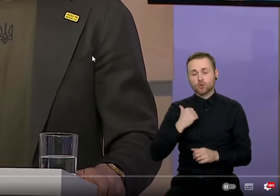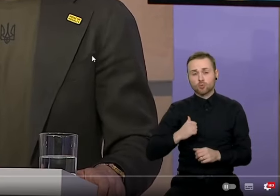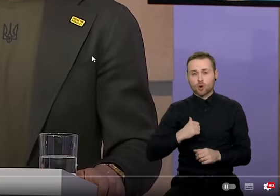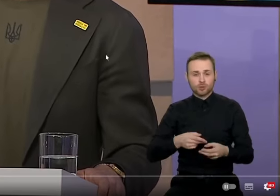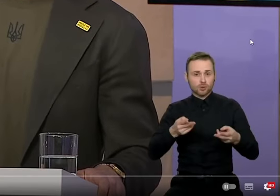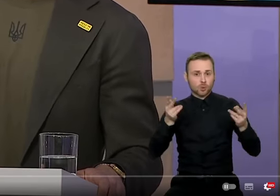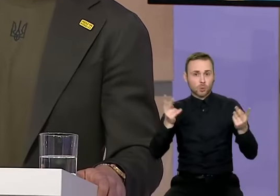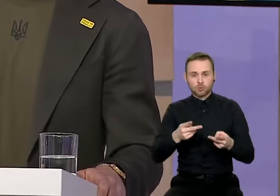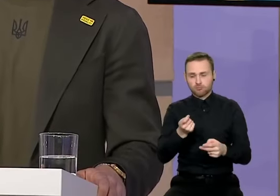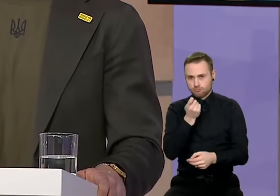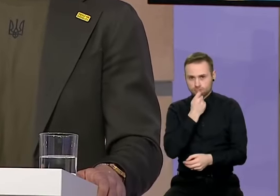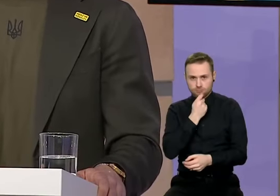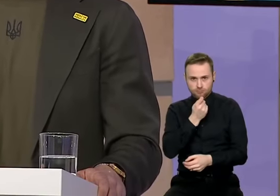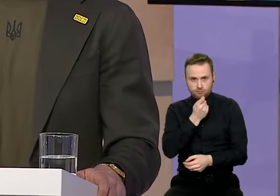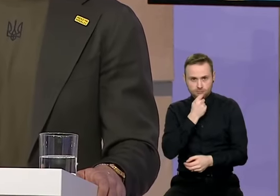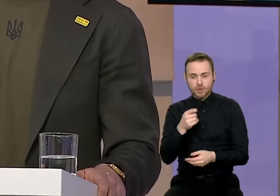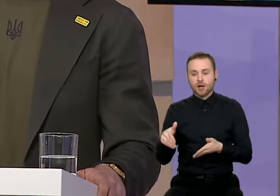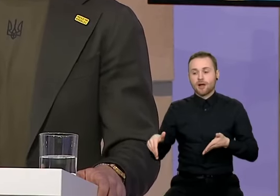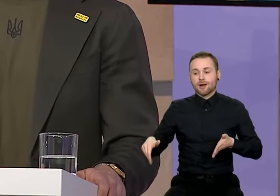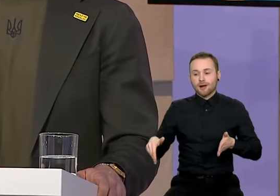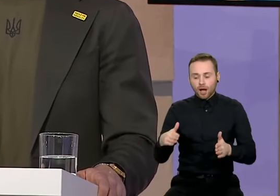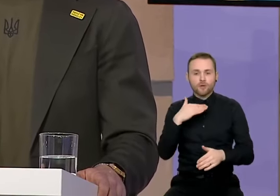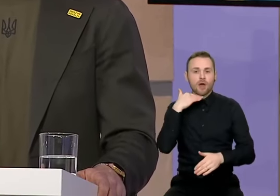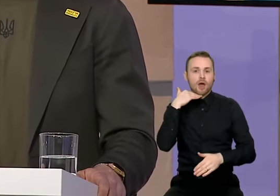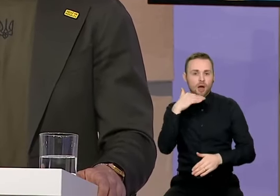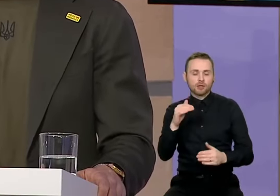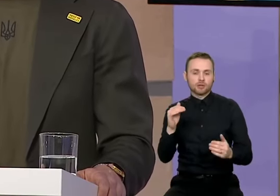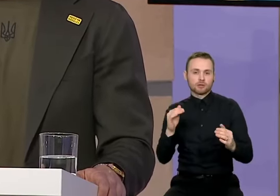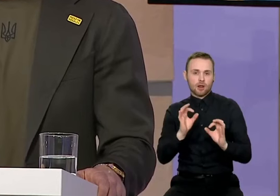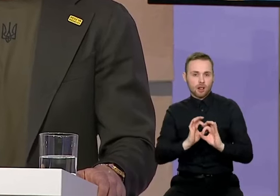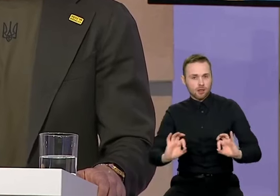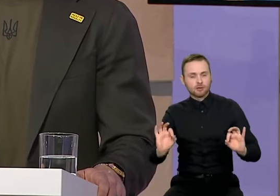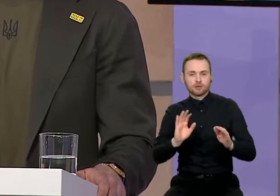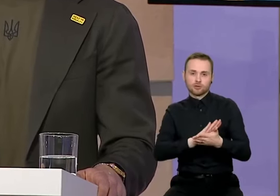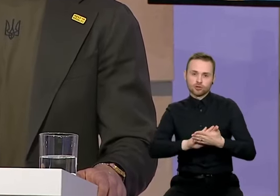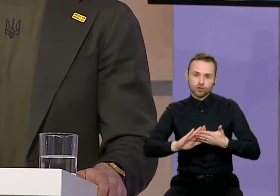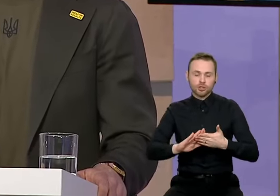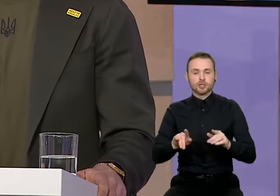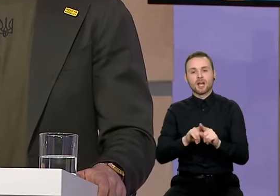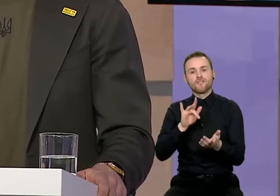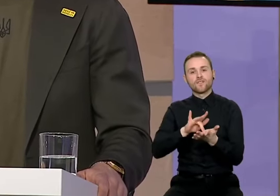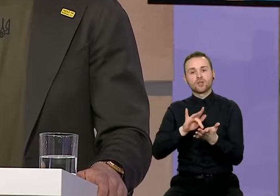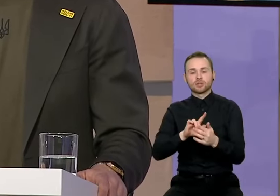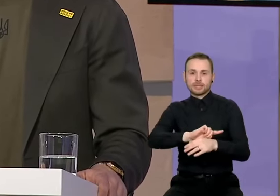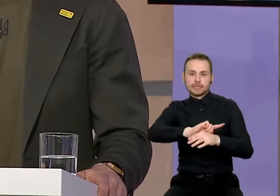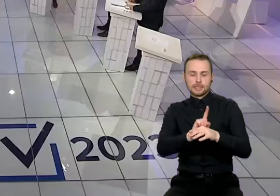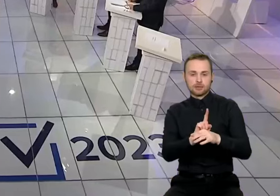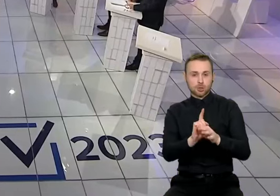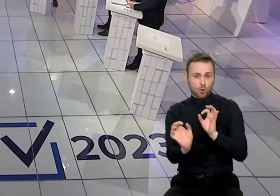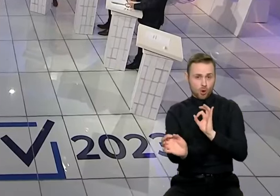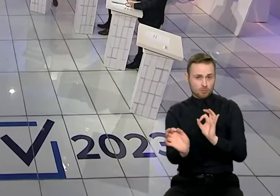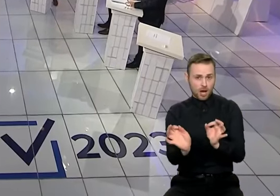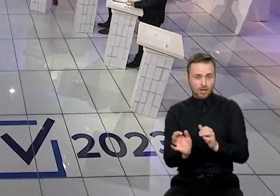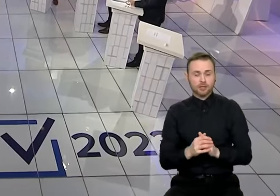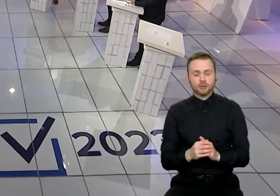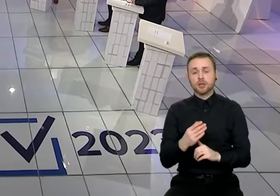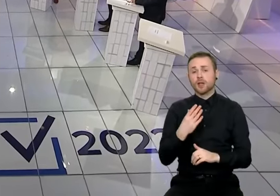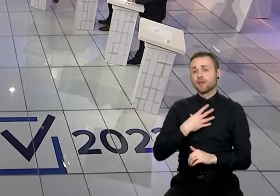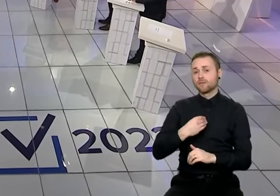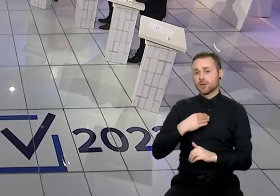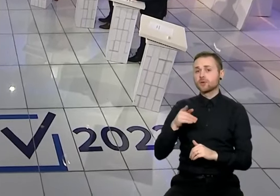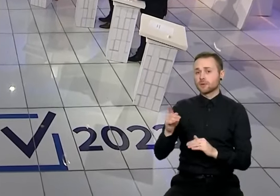žmonės skaičius, didėja gatvė pralaidumas, mažėja vidutinis automobilių greitis. Laikausi principinės prielaidos, kad Vilnius turi būti